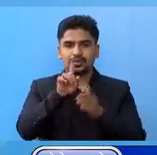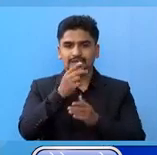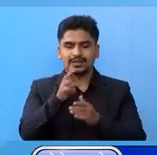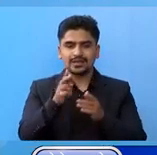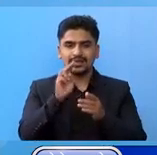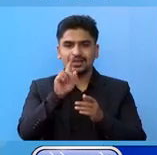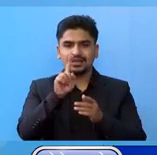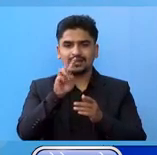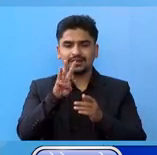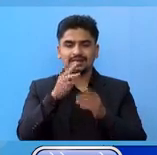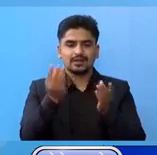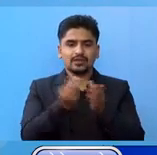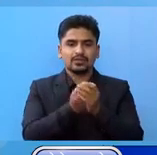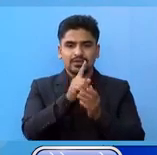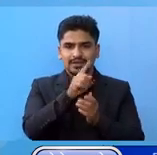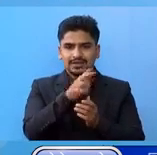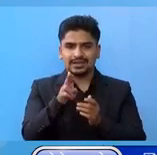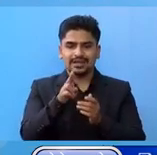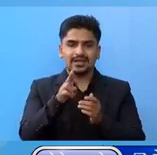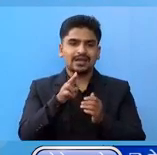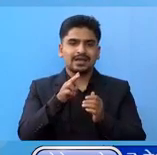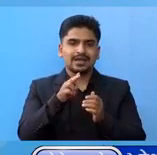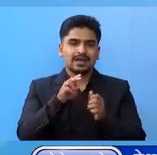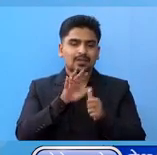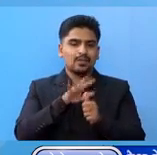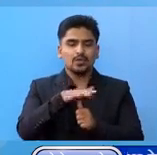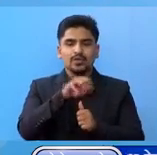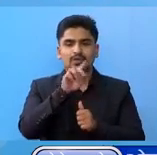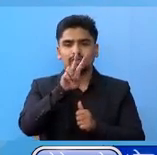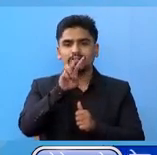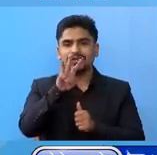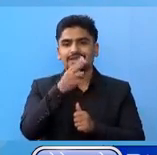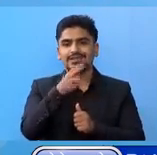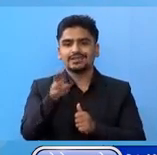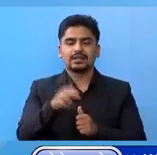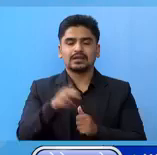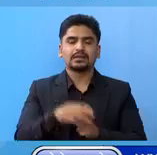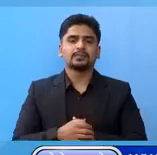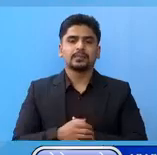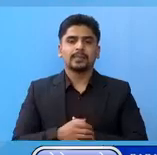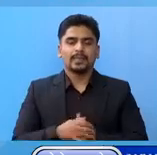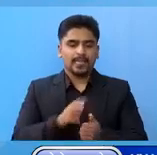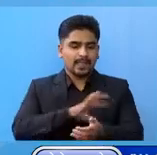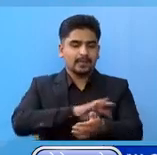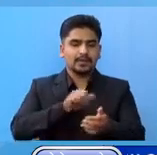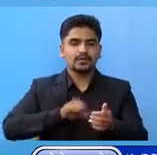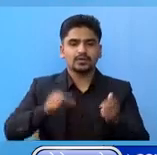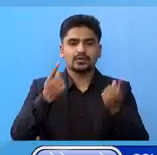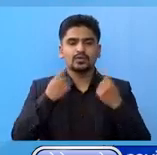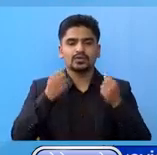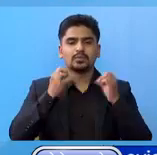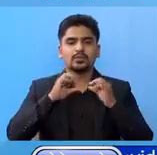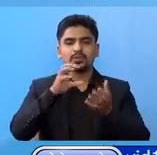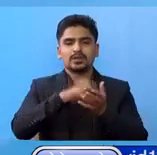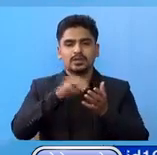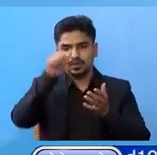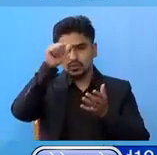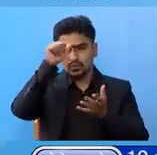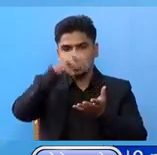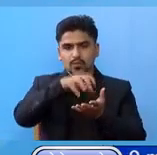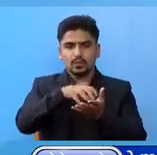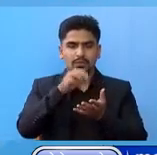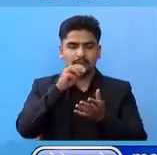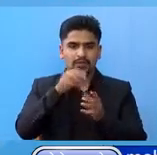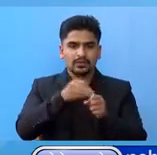तीरथुम का एक जना र मोरं का तीन जना उन्हों छा प्रादेशिक जनस्वास्त परियोक्साला जनकपूर मां